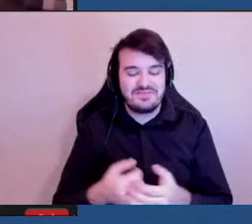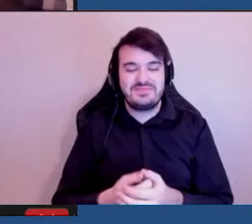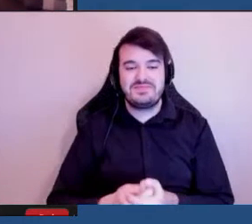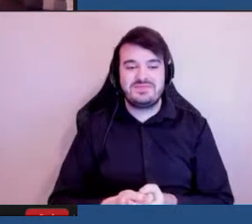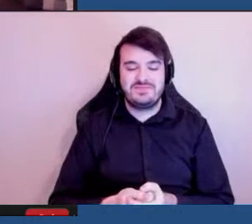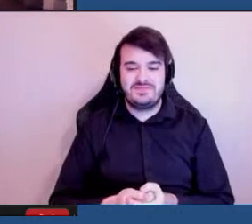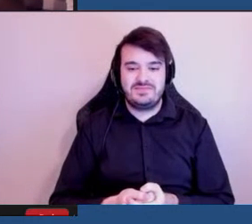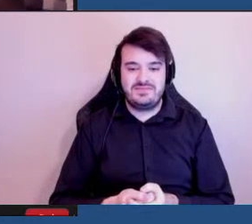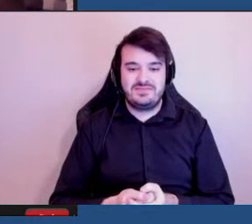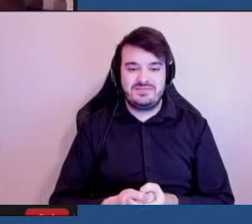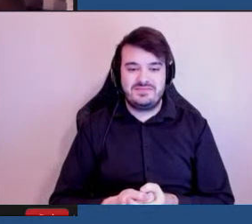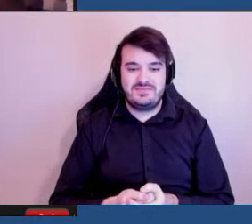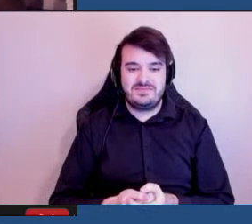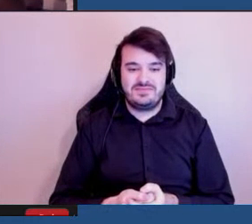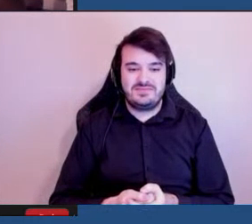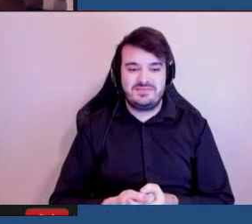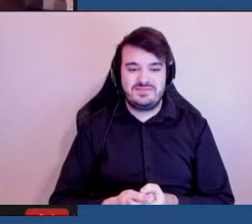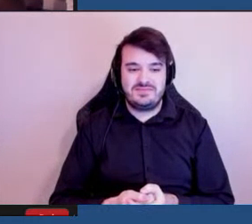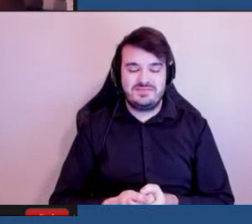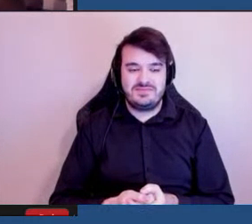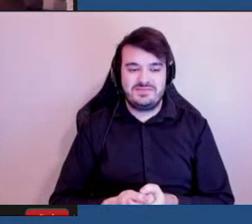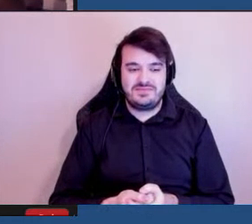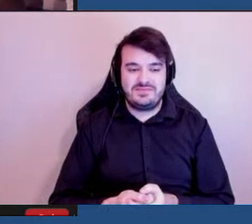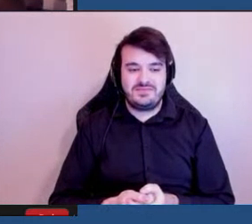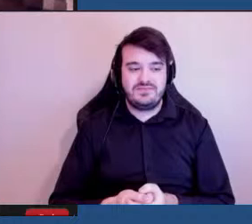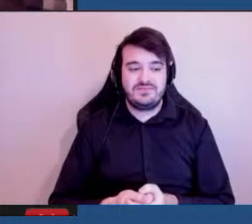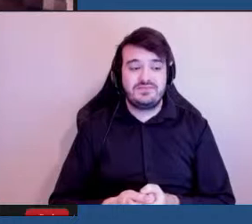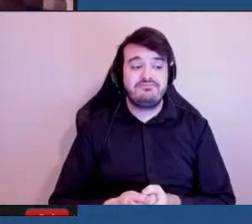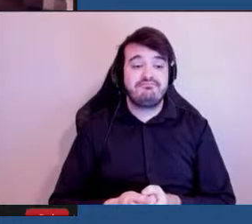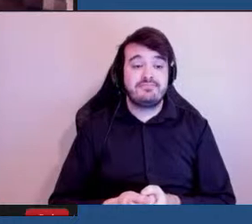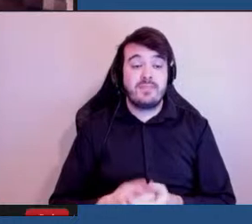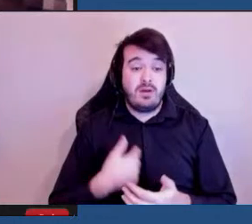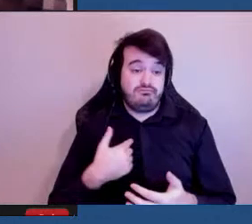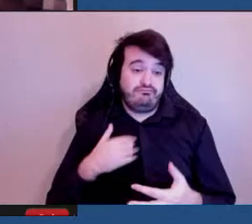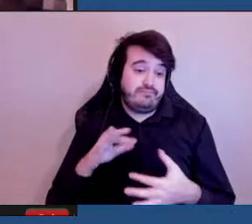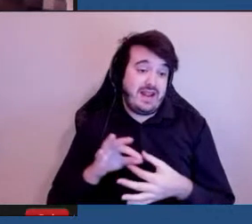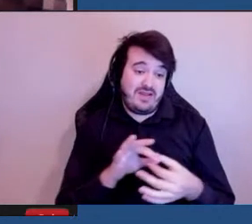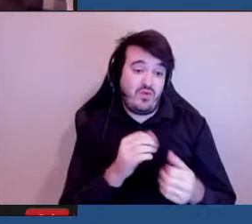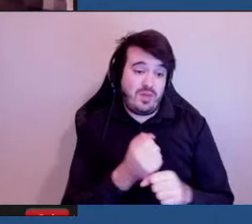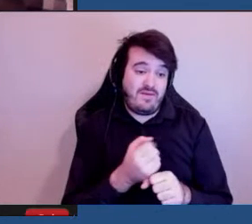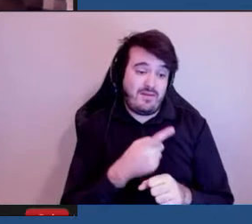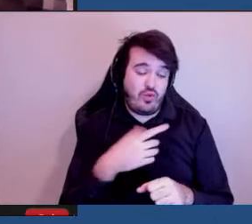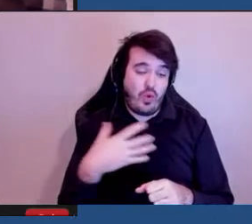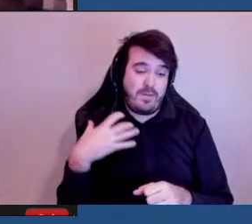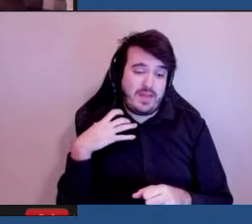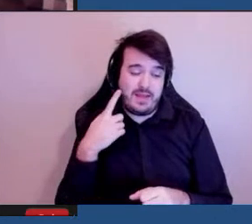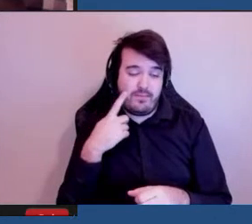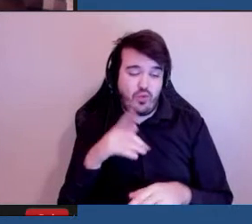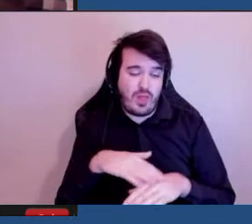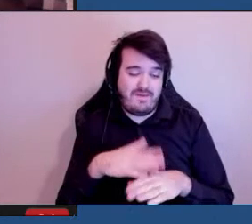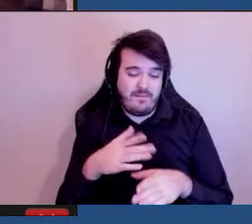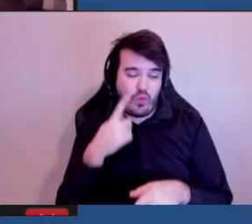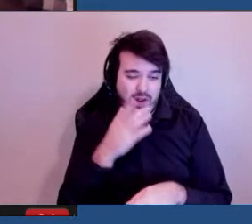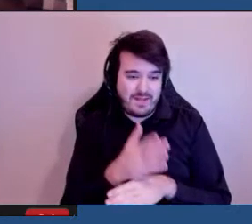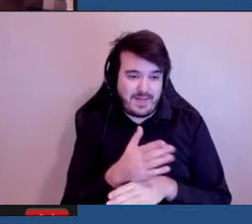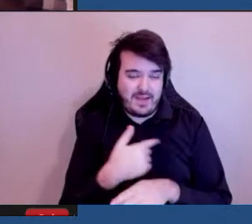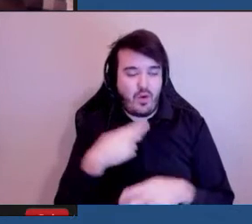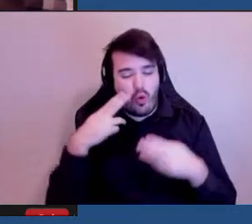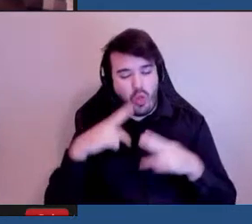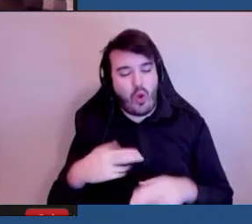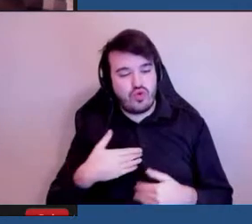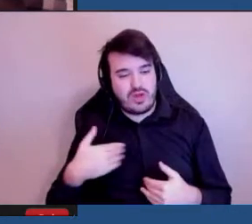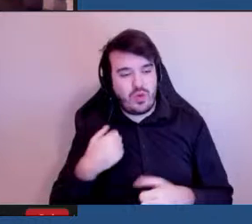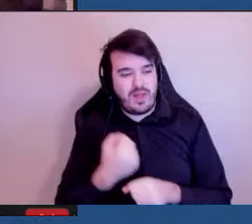À titre de liaison auprès du comité consultatif sur l'accessibilité, j l'honneur de travailler de près avec ce